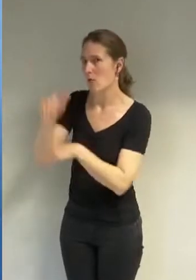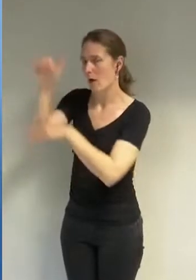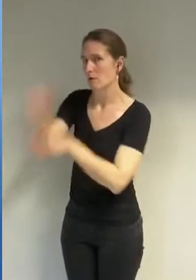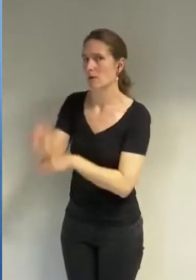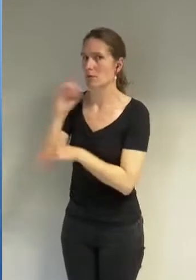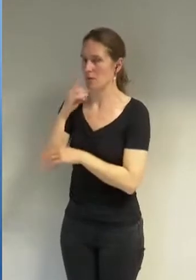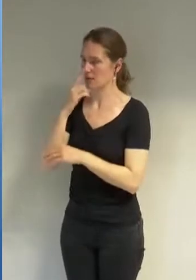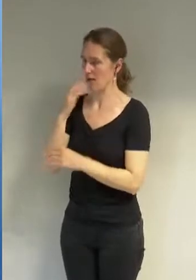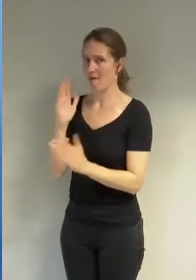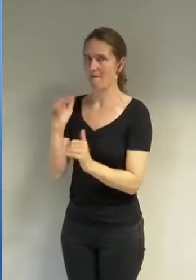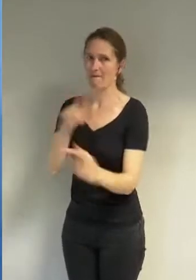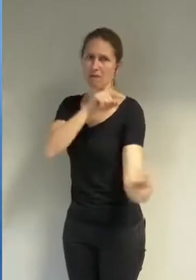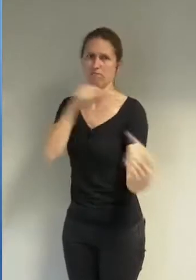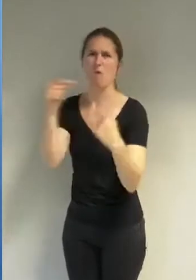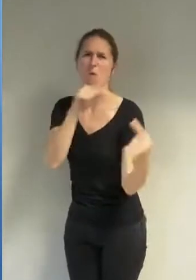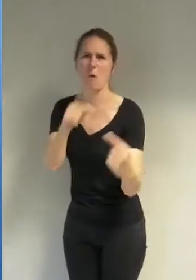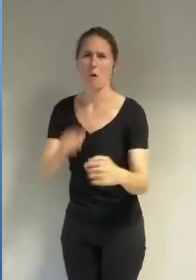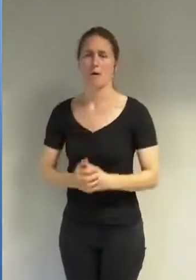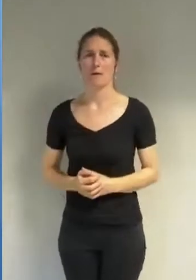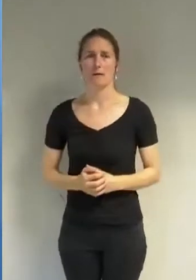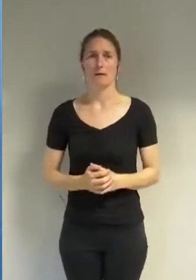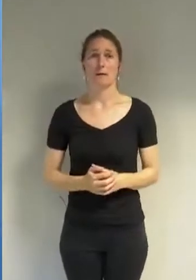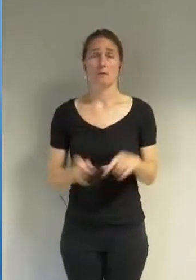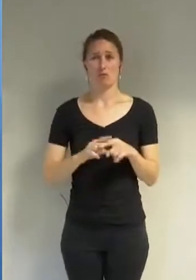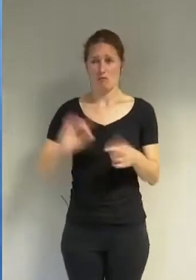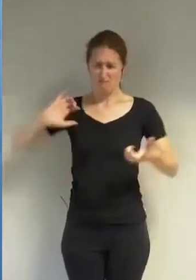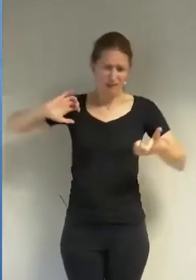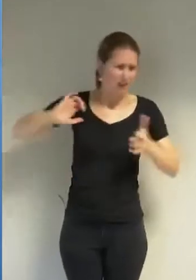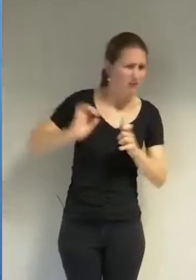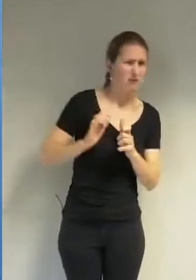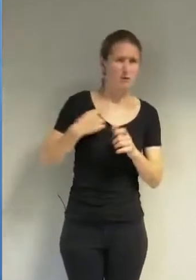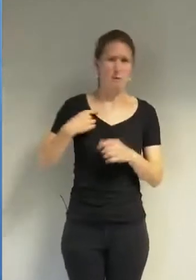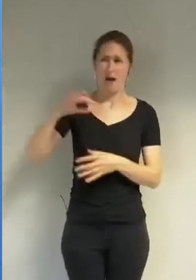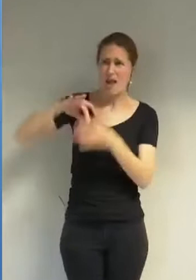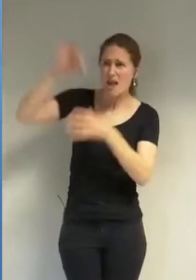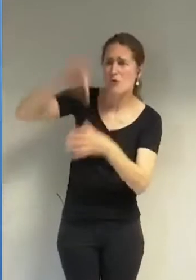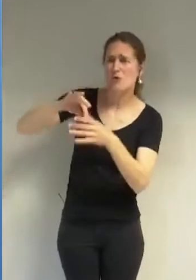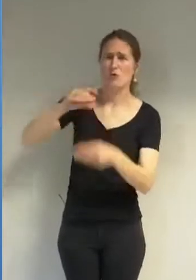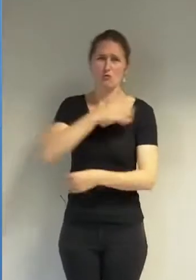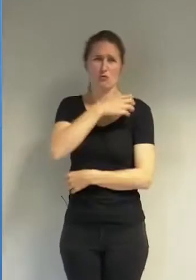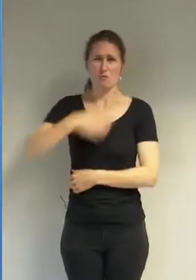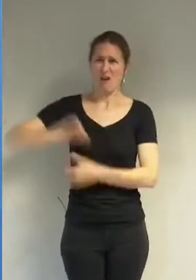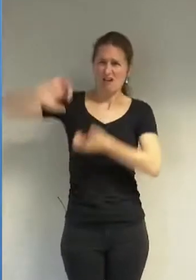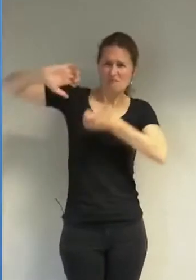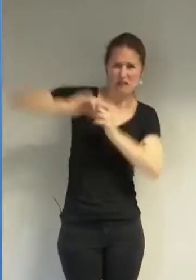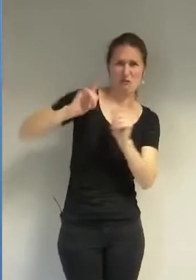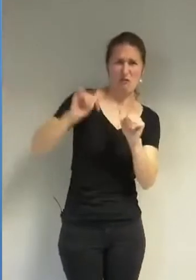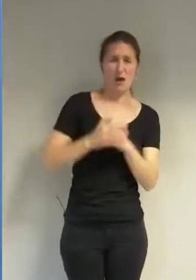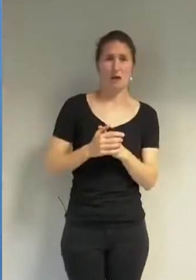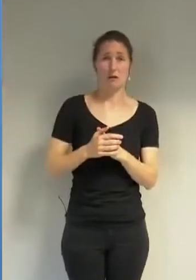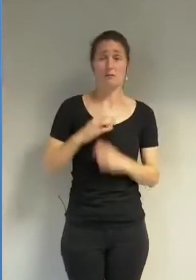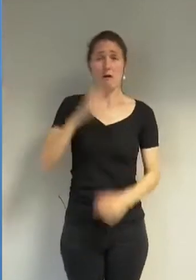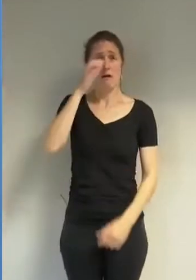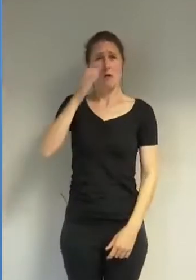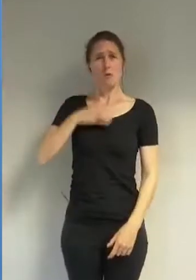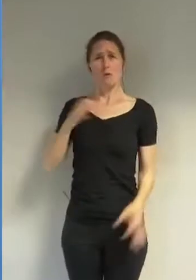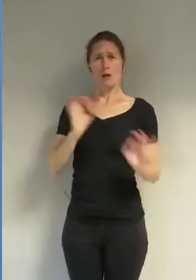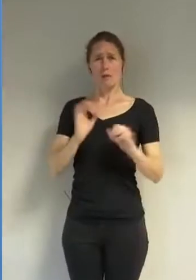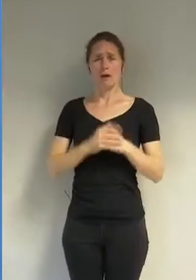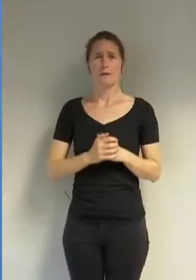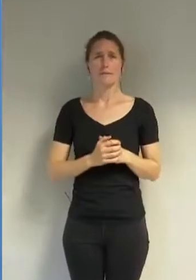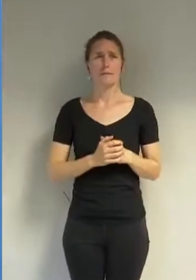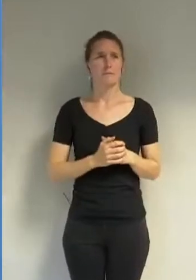Nous sommes sous pression de nombreux élus et du cabinet du maire. Nous n'avons pas été entendus. C'est une folie totalement